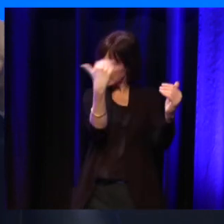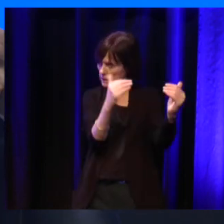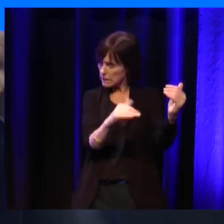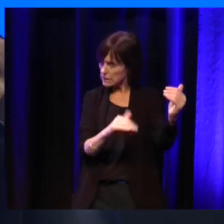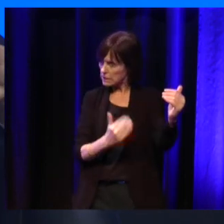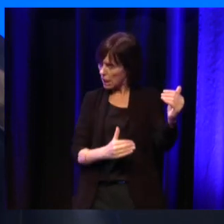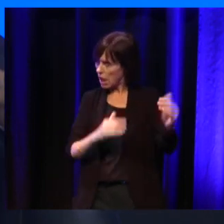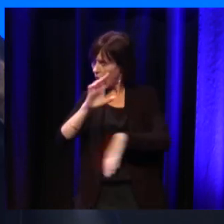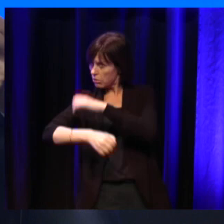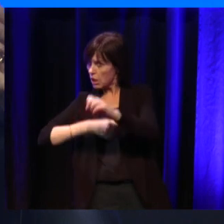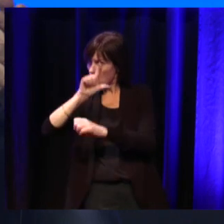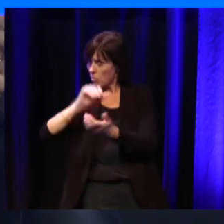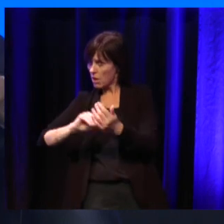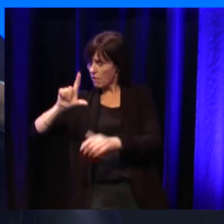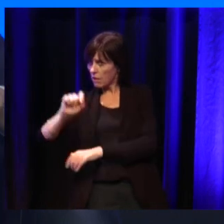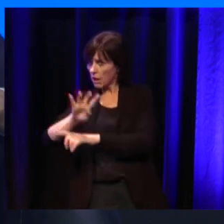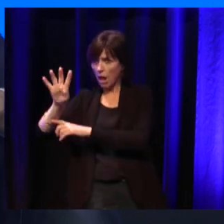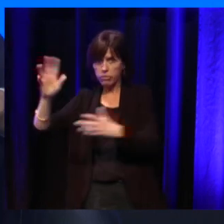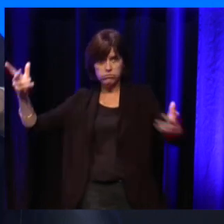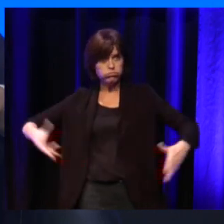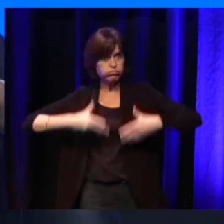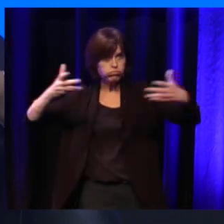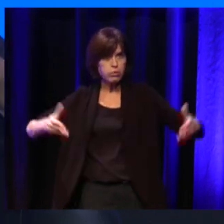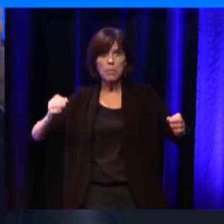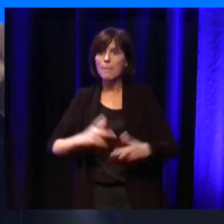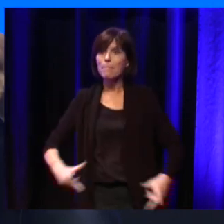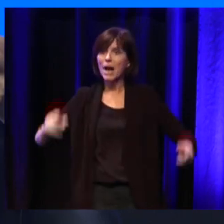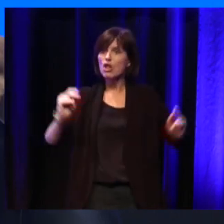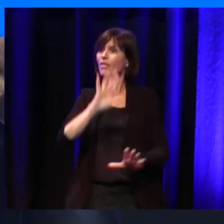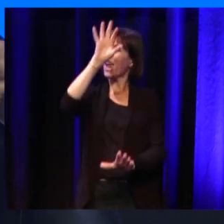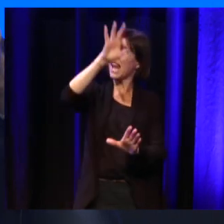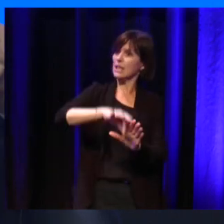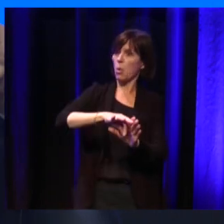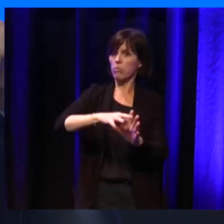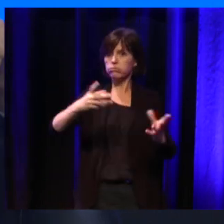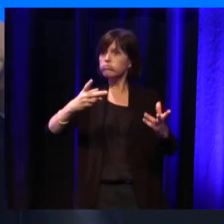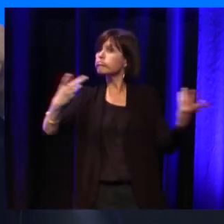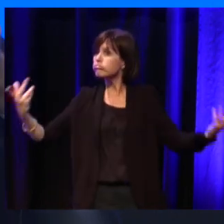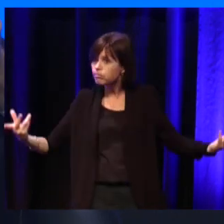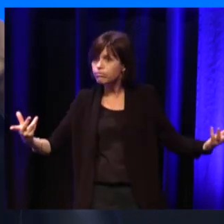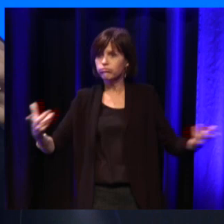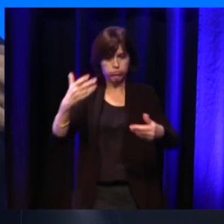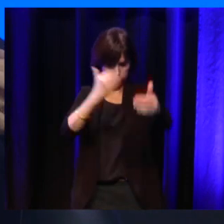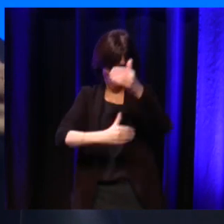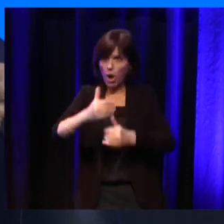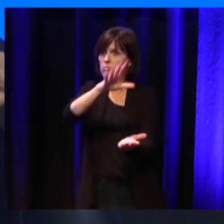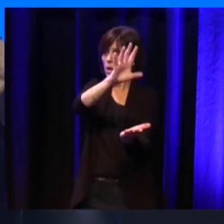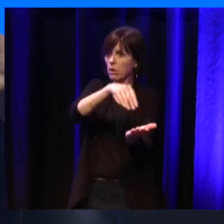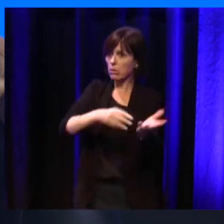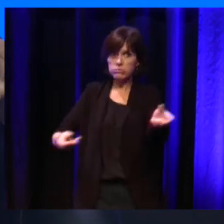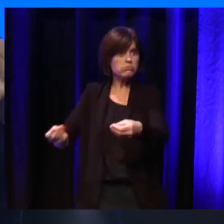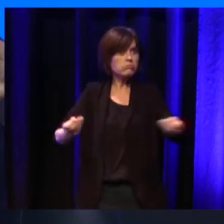elle a été abandonnée en race campagne électorale. Donc, en fait, cette évidence aujourd'hui, elle n'existe pas